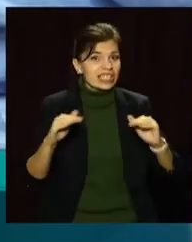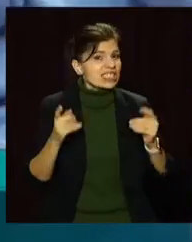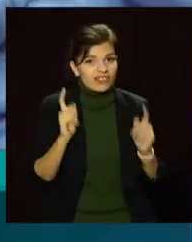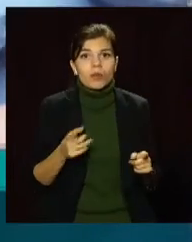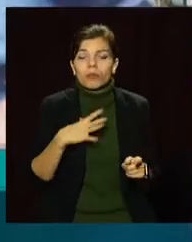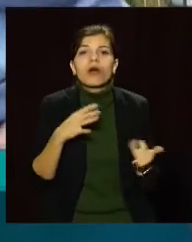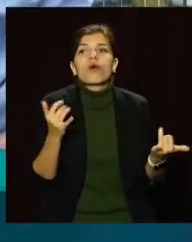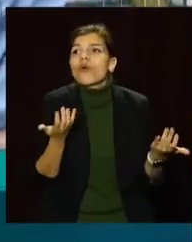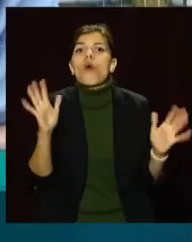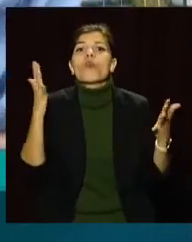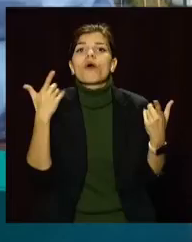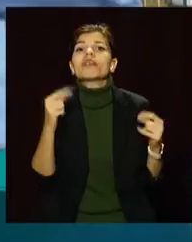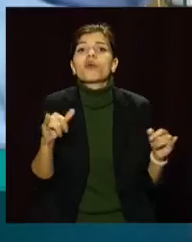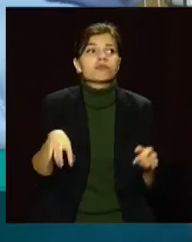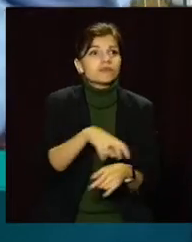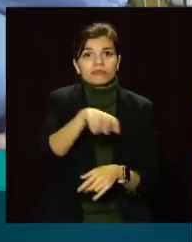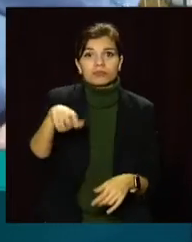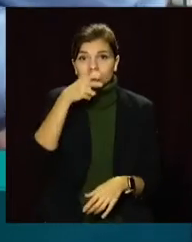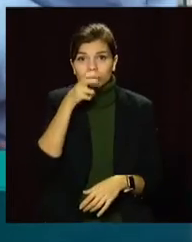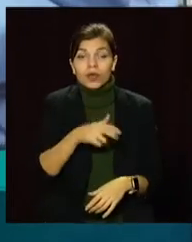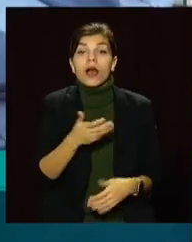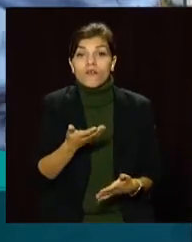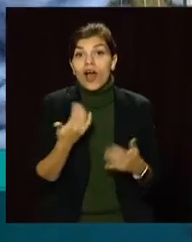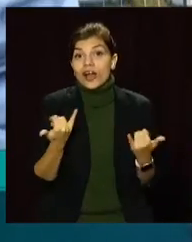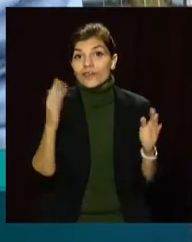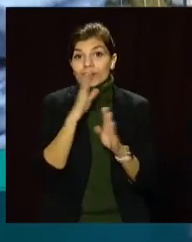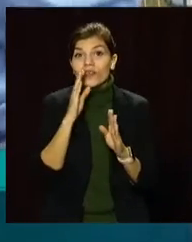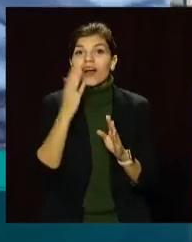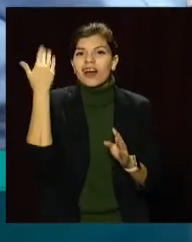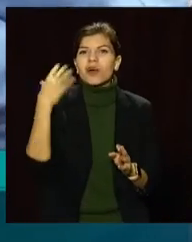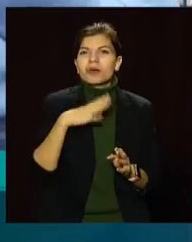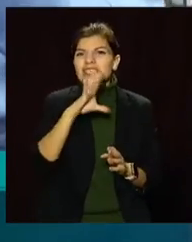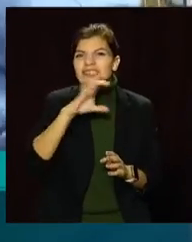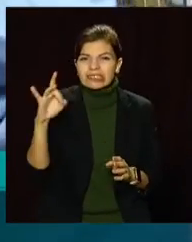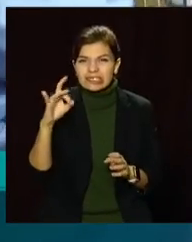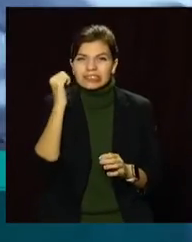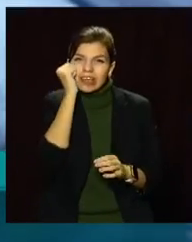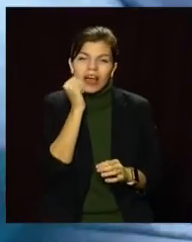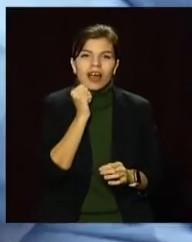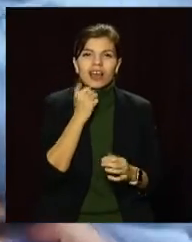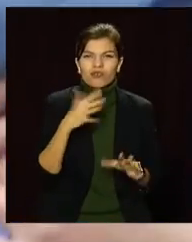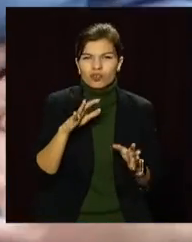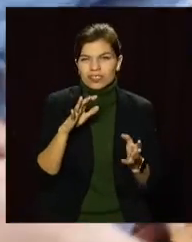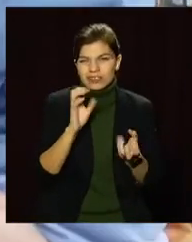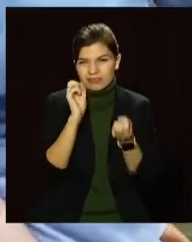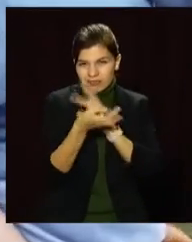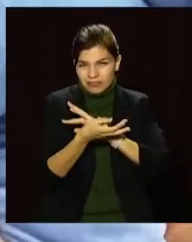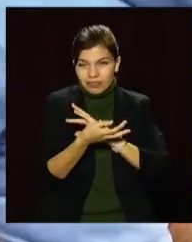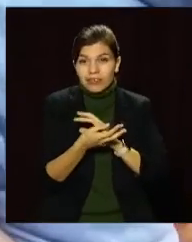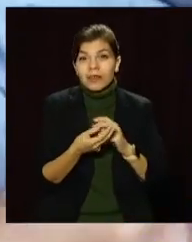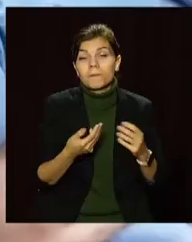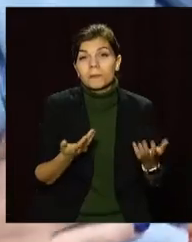було в нас гуляти. У дворах вже советські були, розрушені всі, тобто вбиті, забиті.